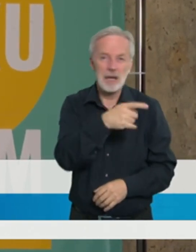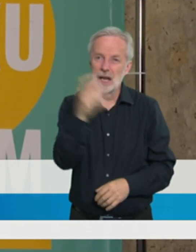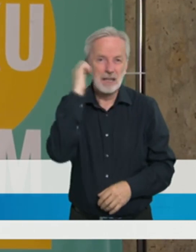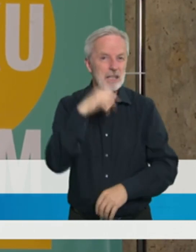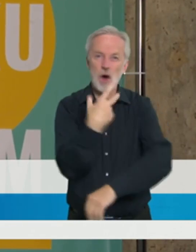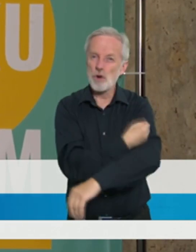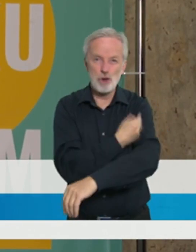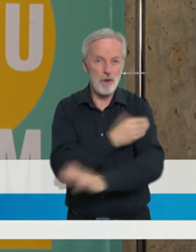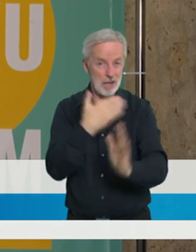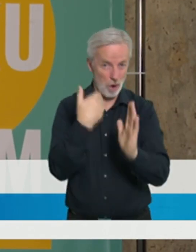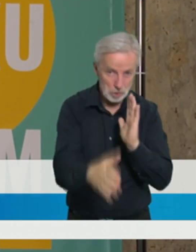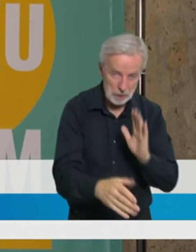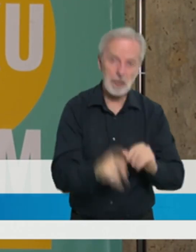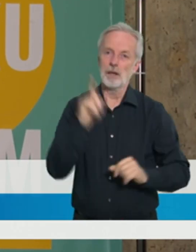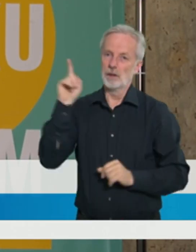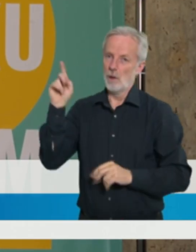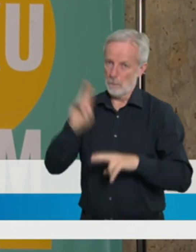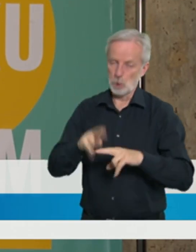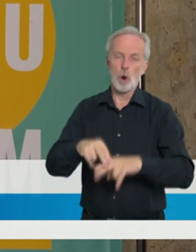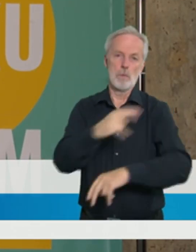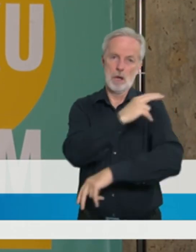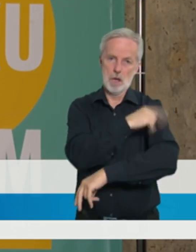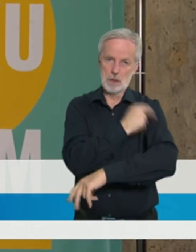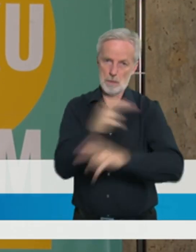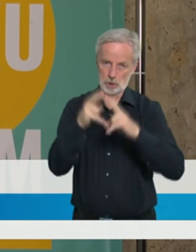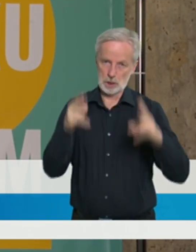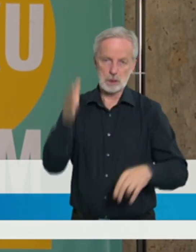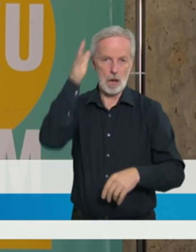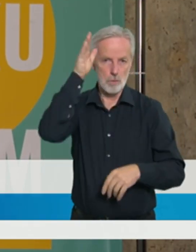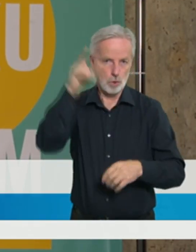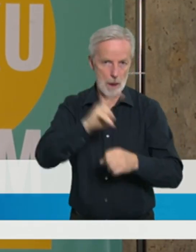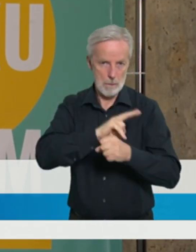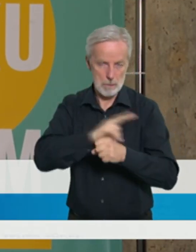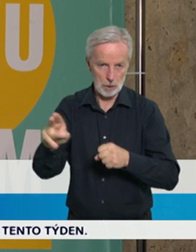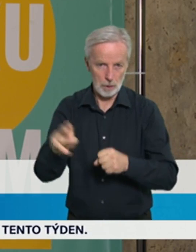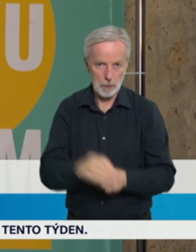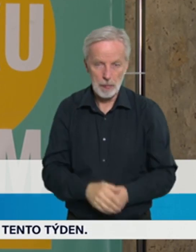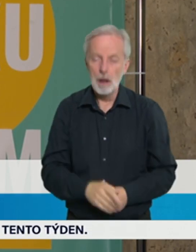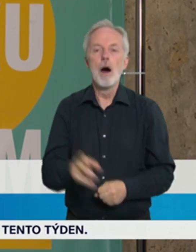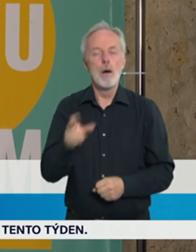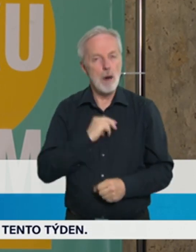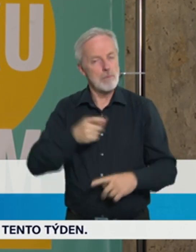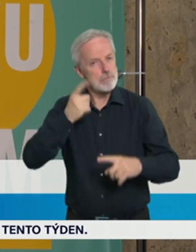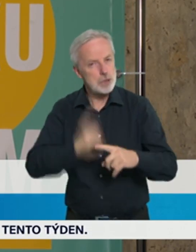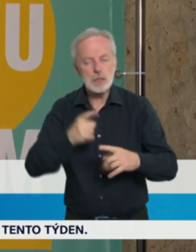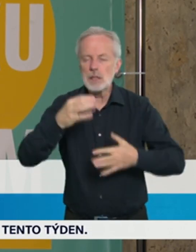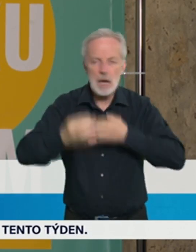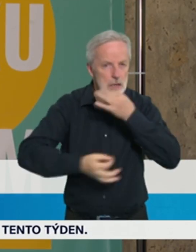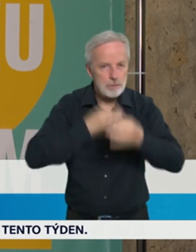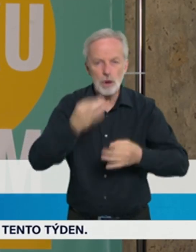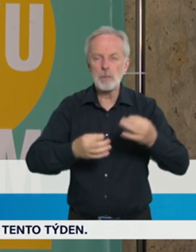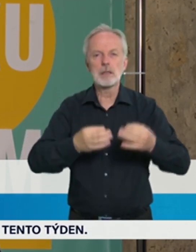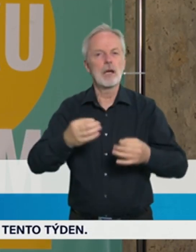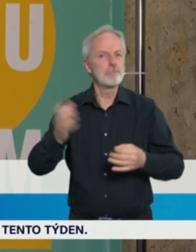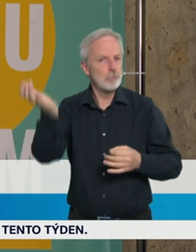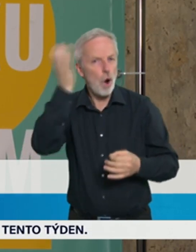máme jasné statistiky, které jsou, řekněme, neoddiskutovatelné, nedají se nějak